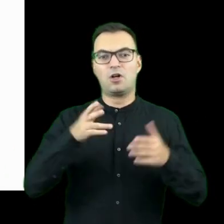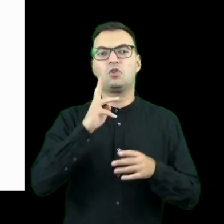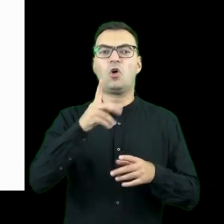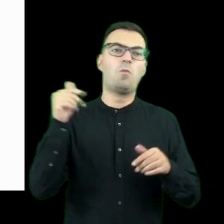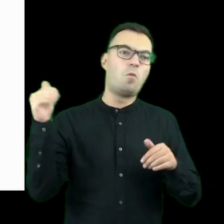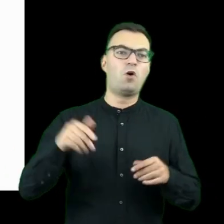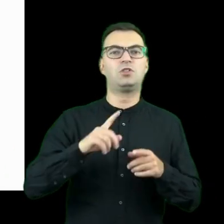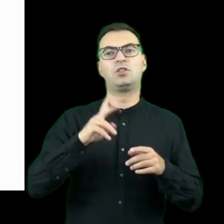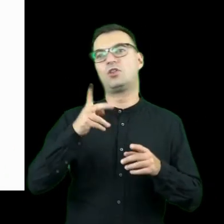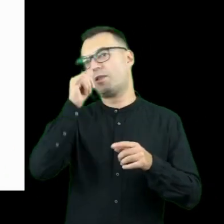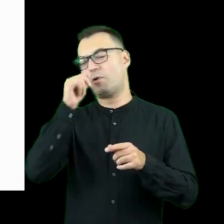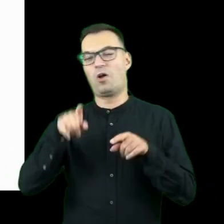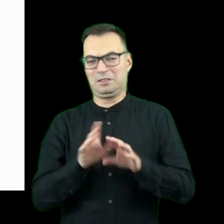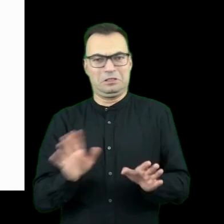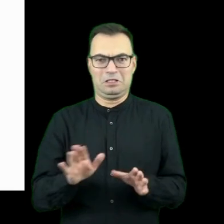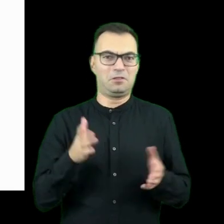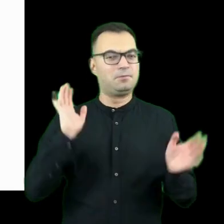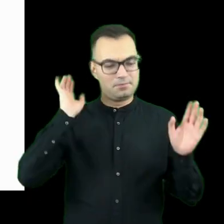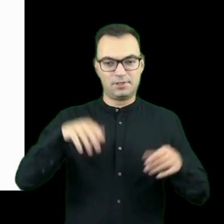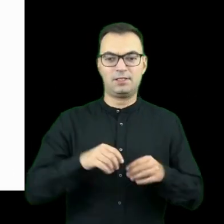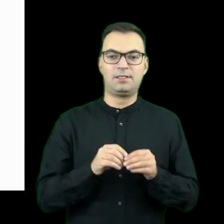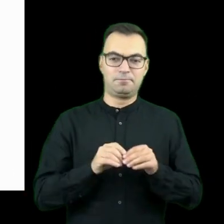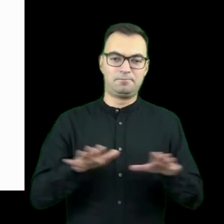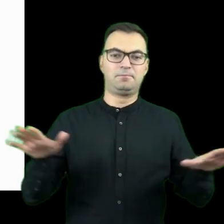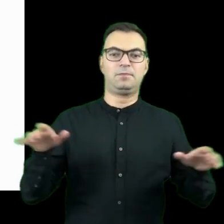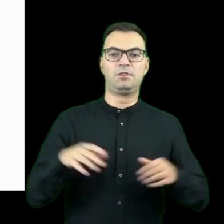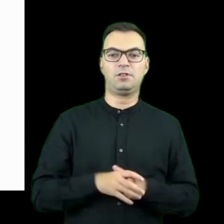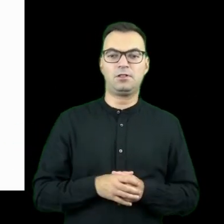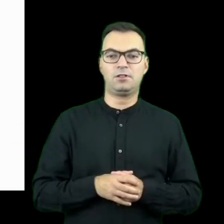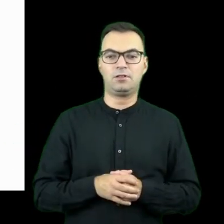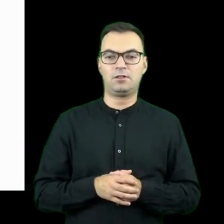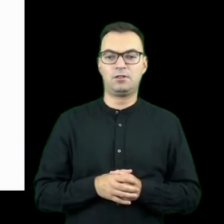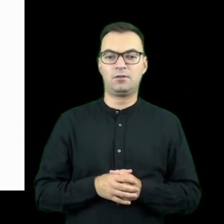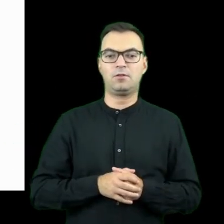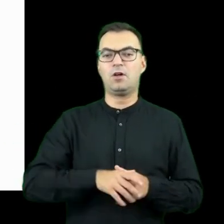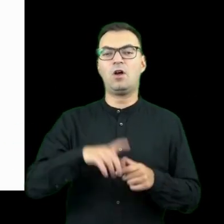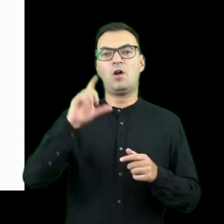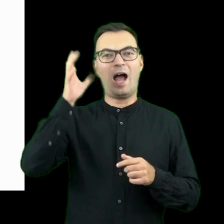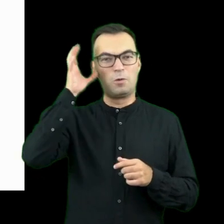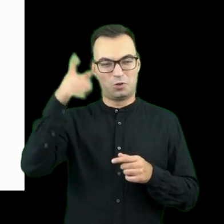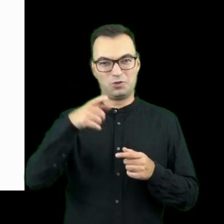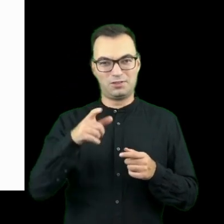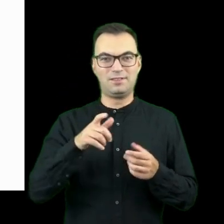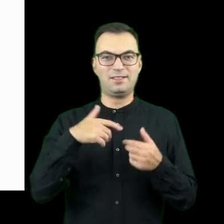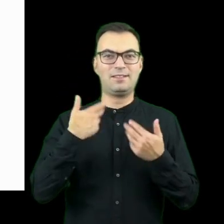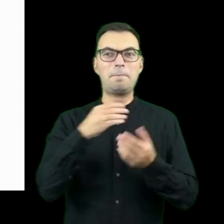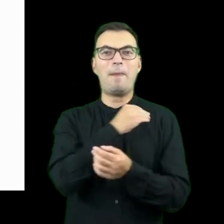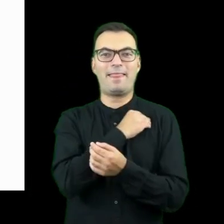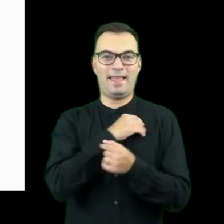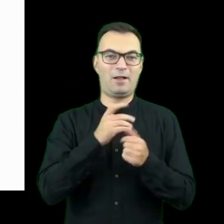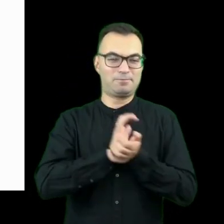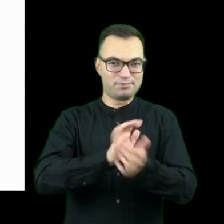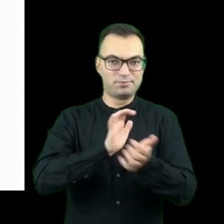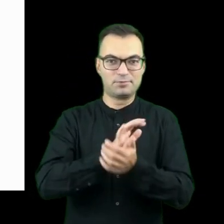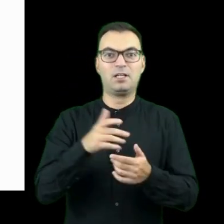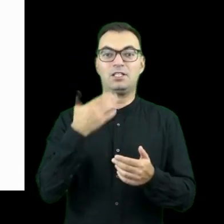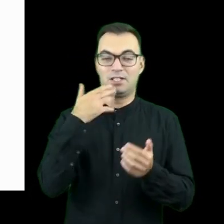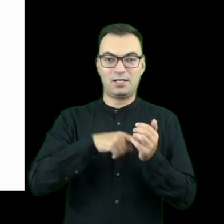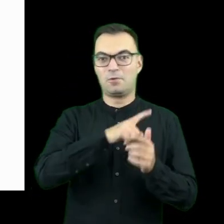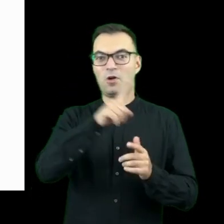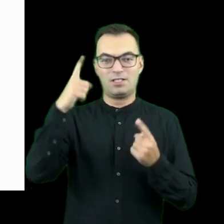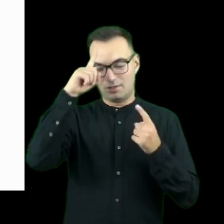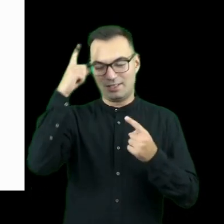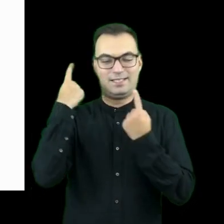definiować, kto może to zorganizować, a kto nie i doszło do centralizacji. Twórcy tego wydarzenia wydali bardzo dużo materiałów ułatwiających samodzielną